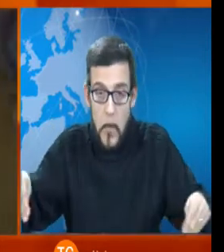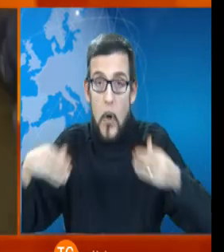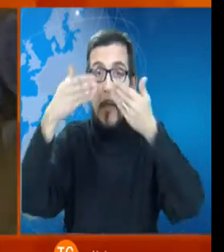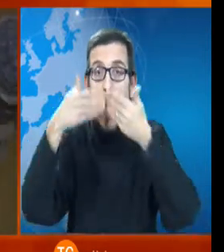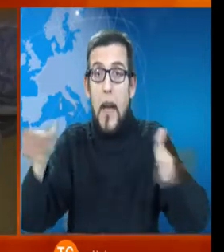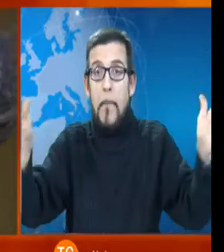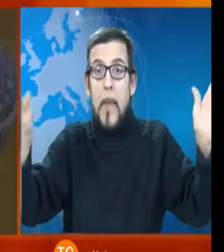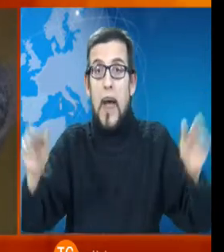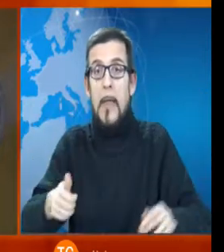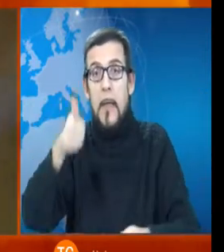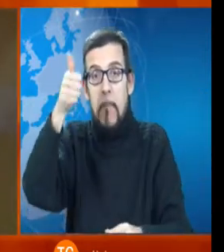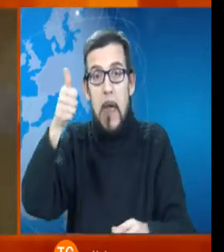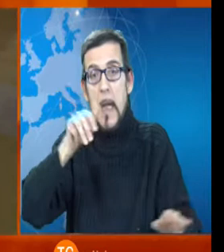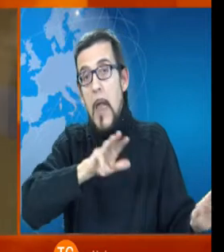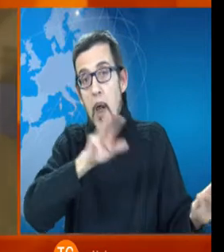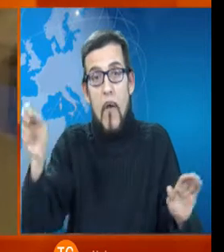1919